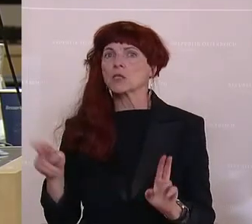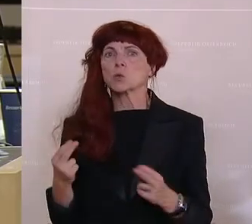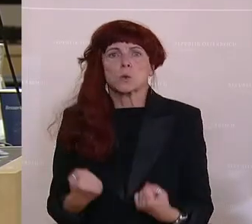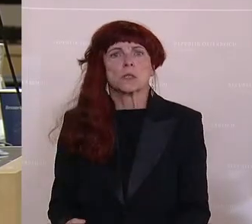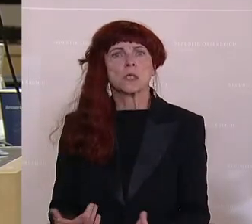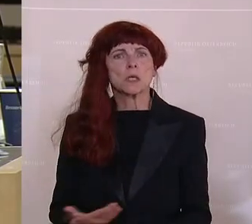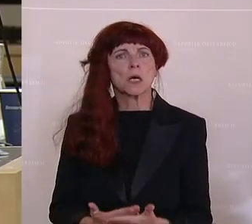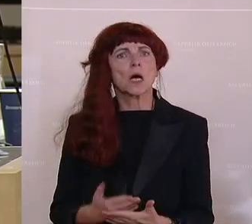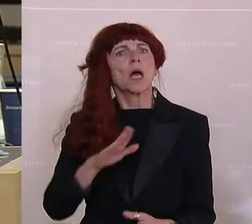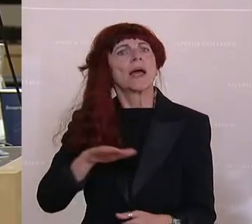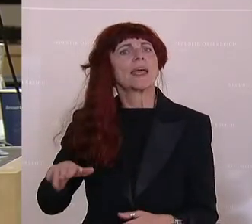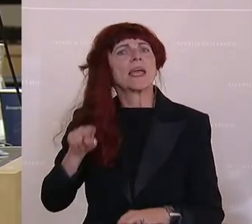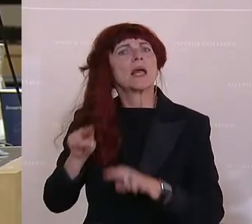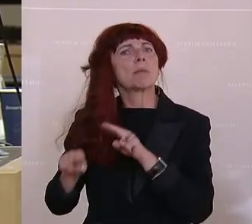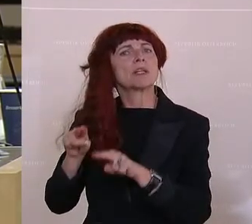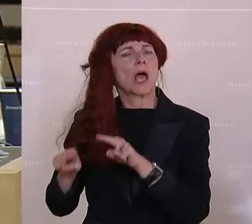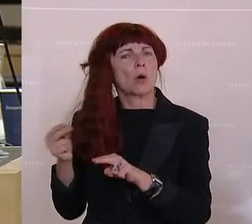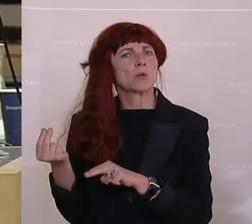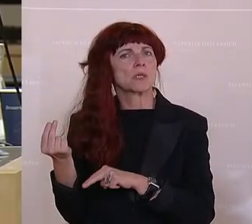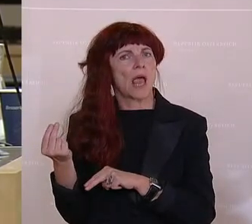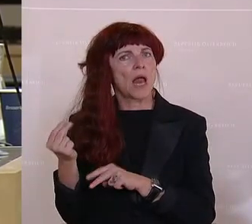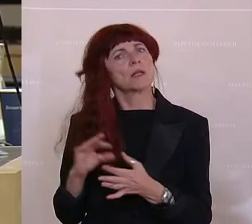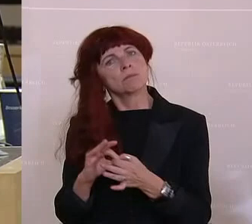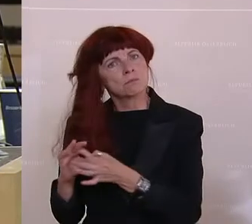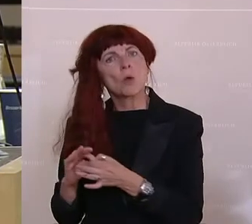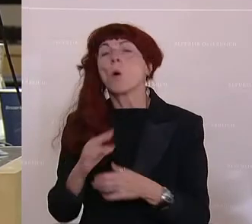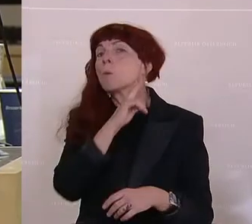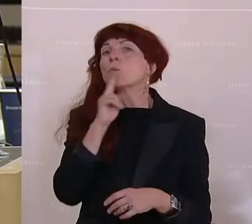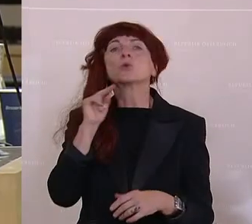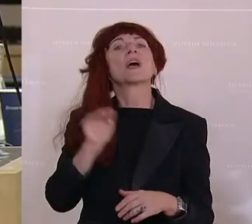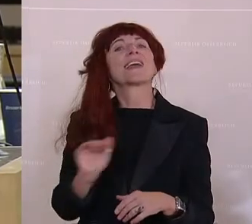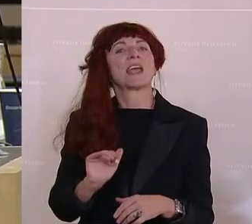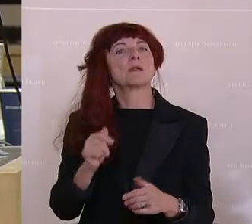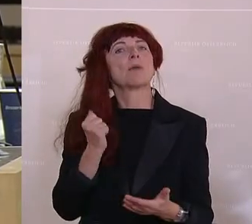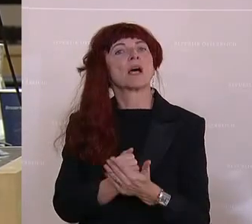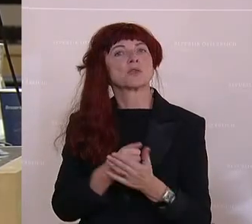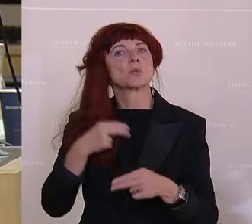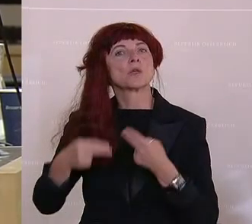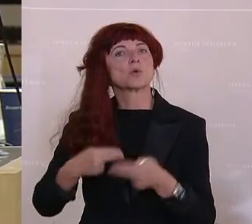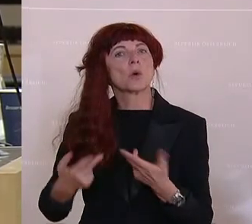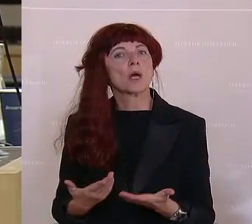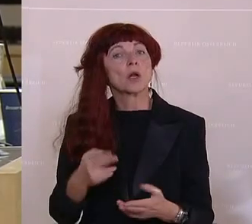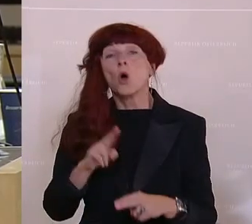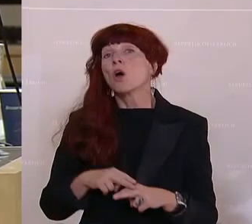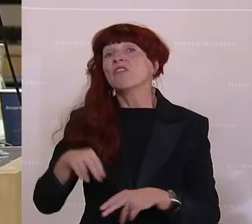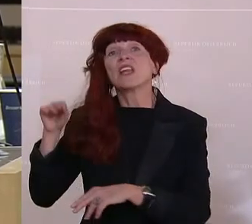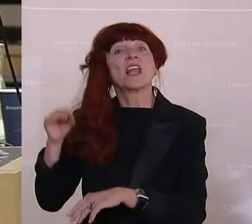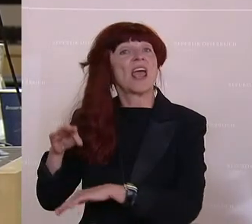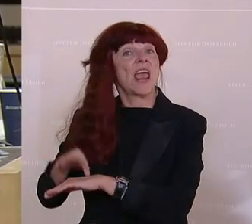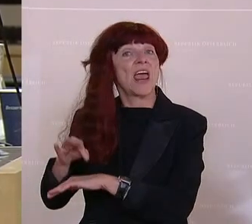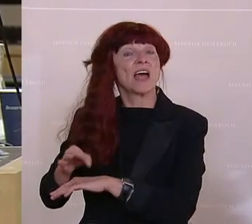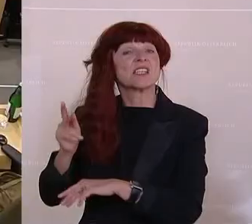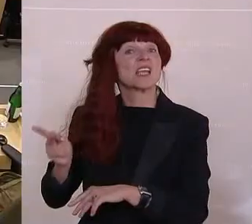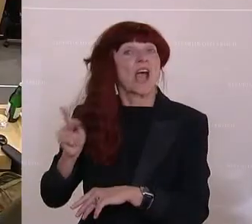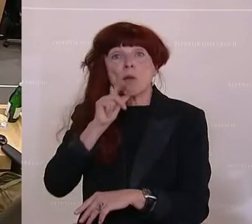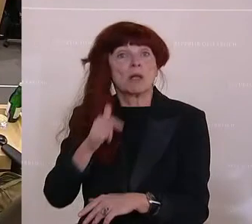Kinderbetreuungsgeld hängt unmittelbar an den Mutterkenntpass-Untersuchungen. Und was ist, wenn sich die Ärztekammern nicht einigen